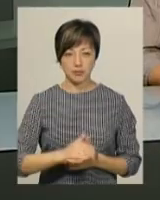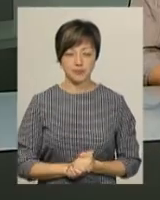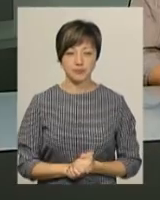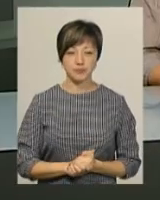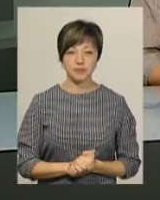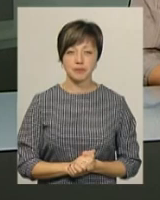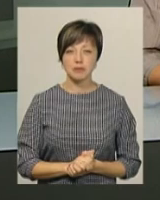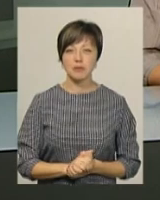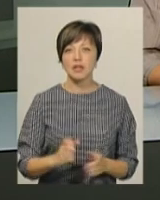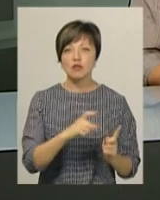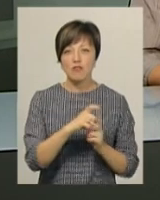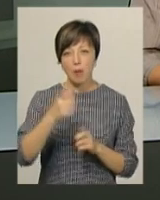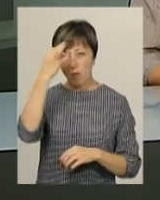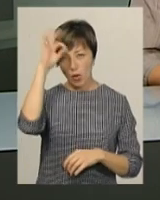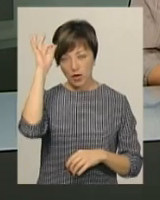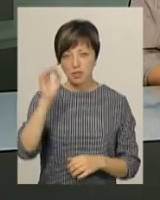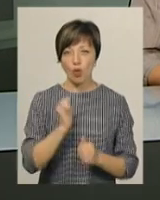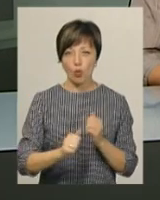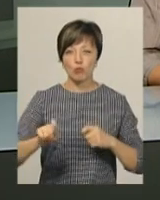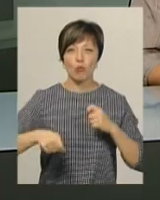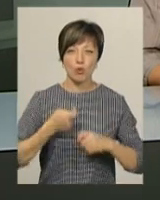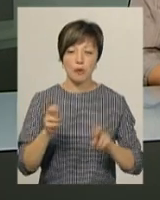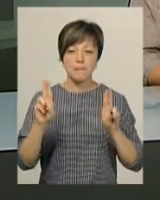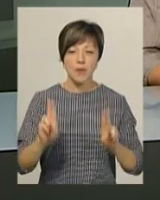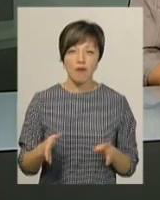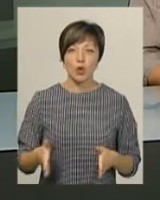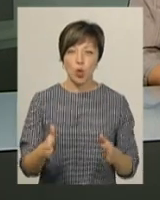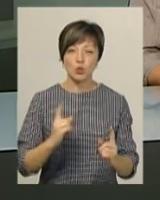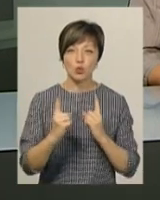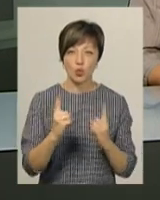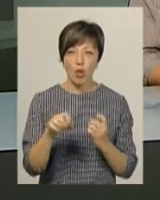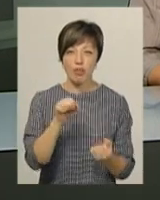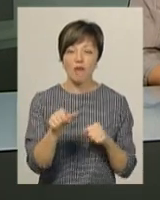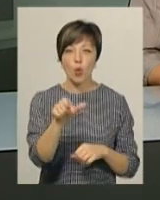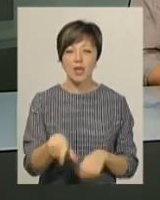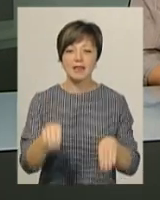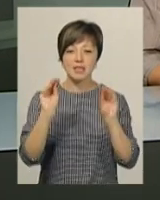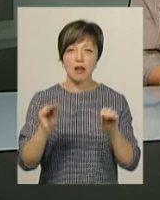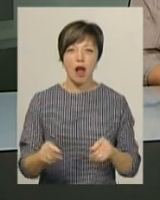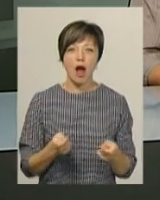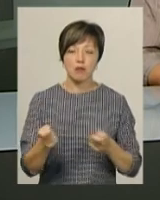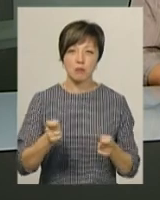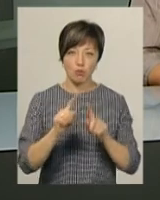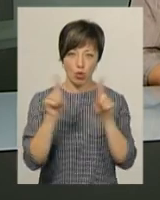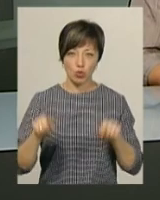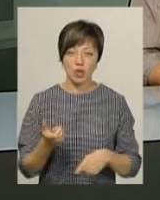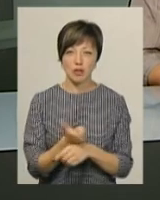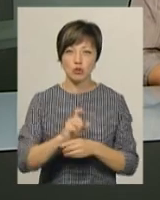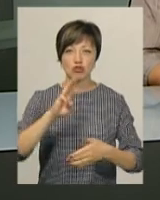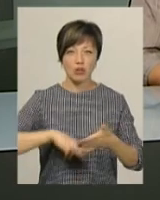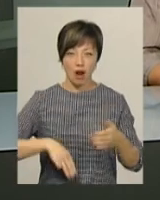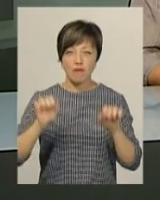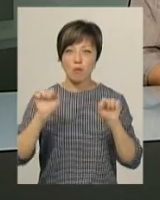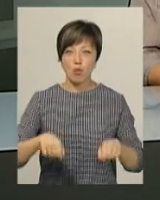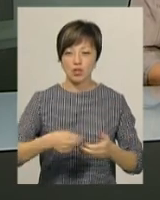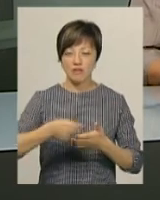За словами Романа Мартинюка, за кожне порушення правил дорожнього руху на водіїв склали адмінпротокол. Найбільший штраф, який